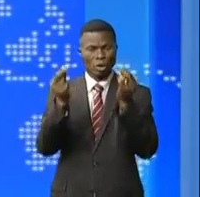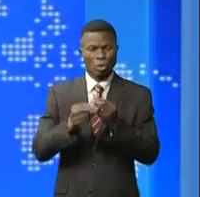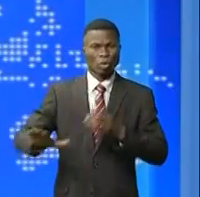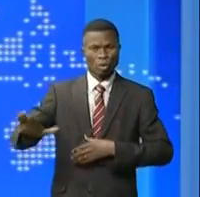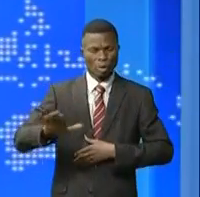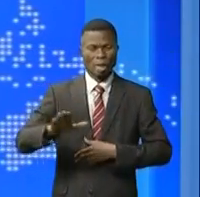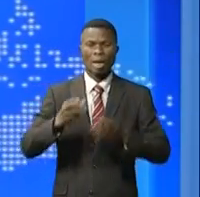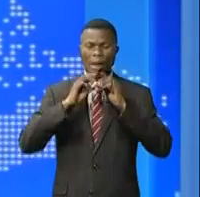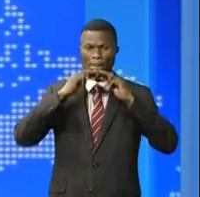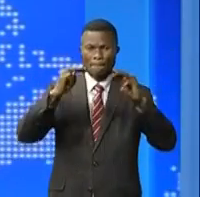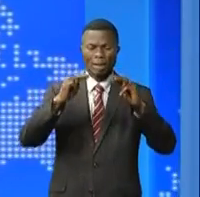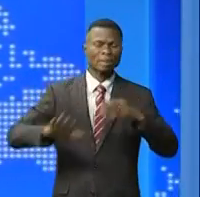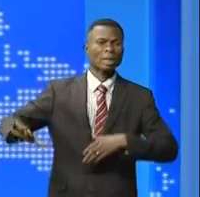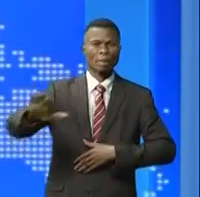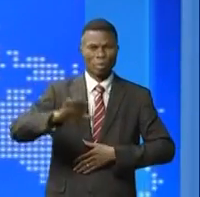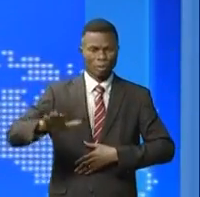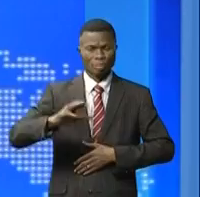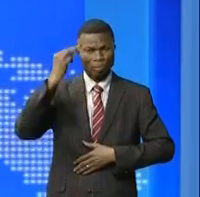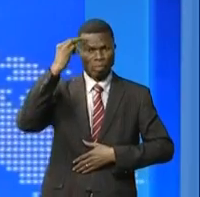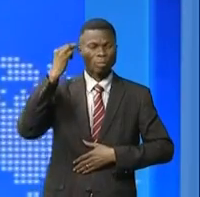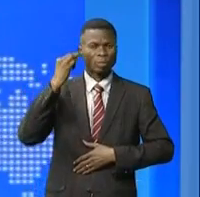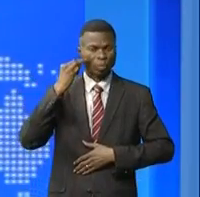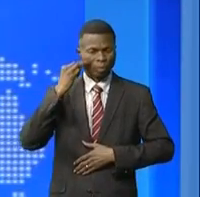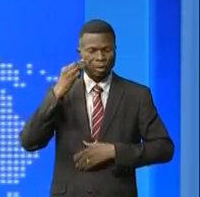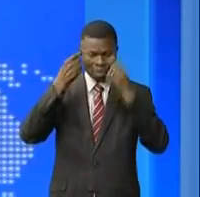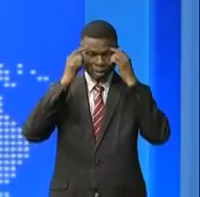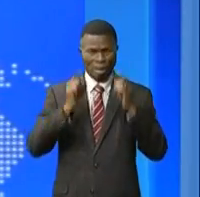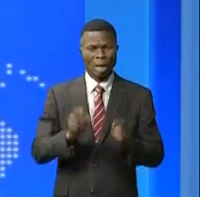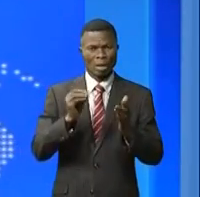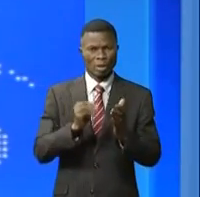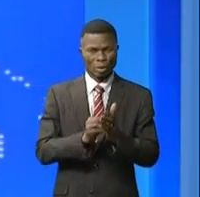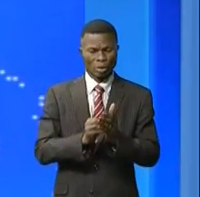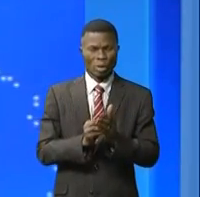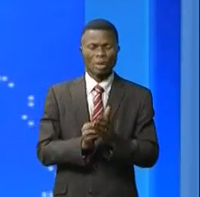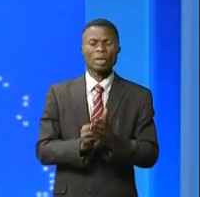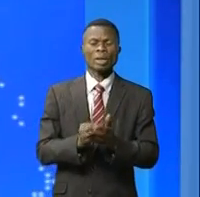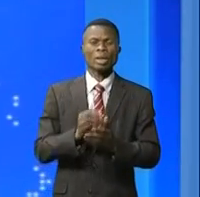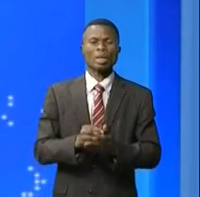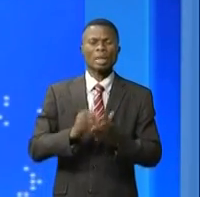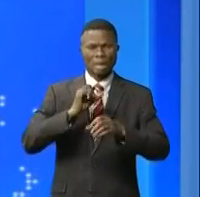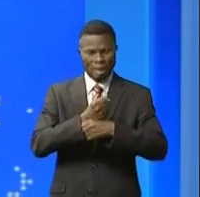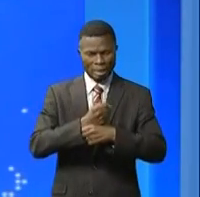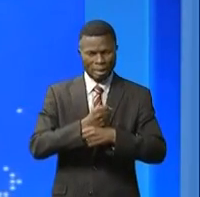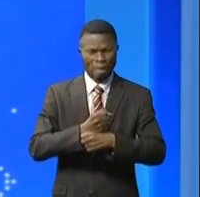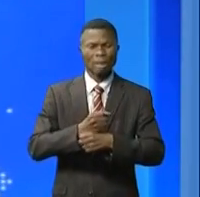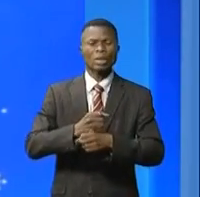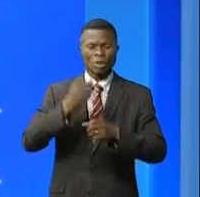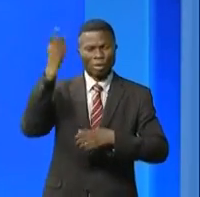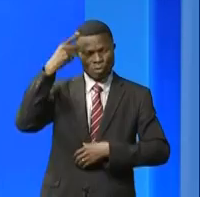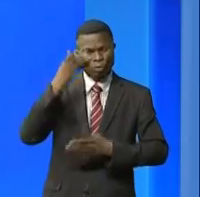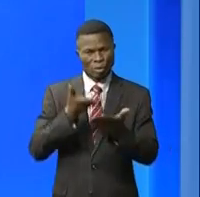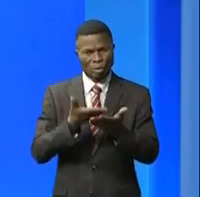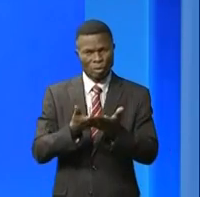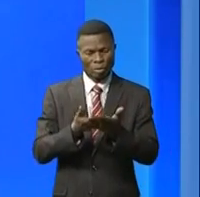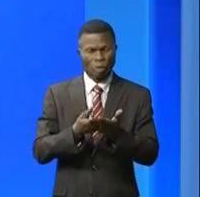d'adresser un message à la nation le ministère tient aussi à imprimer l'originalité de sa philosophie